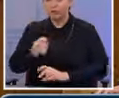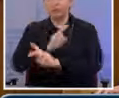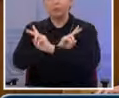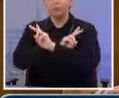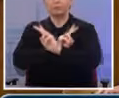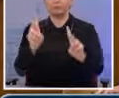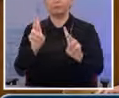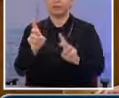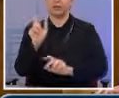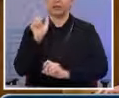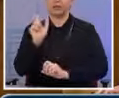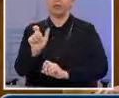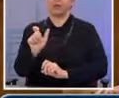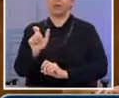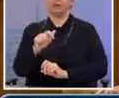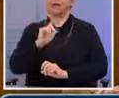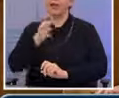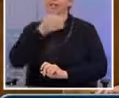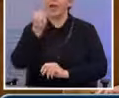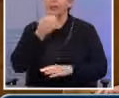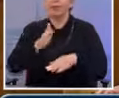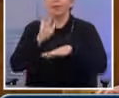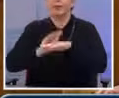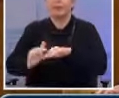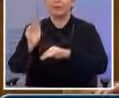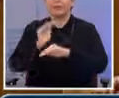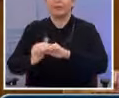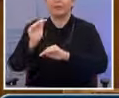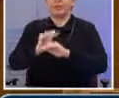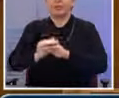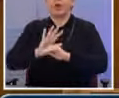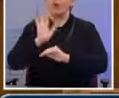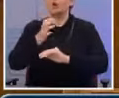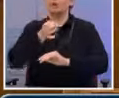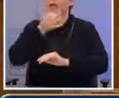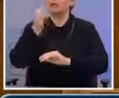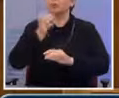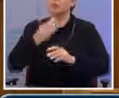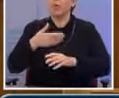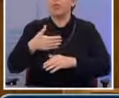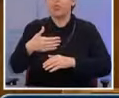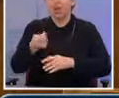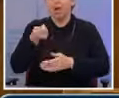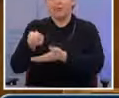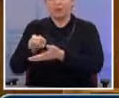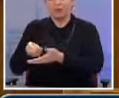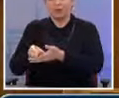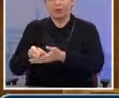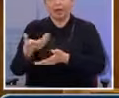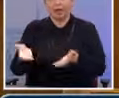εξοραίζουν το παρόν. Δεν θέλουν ακάλυπτες επιτογές. Ούτε υποσχέσεις που δεν